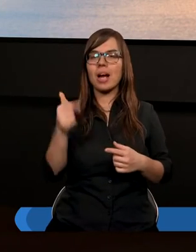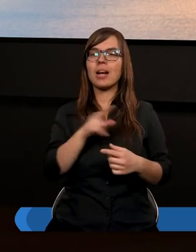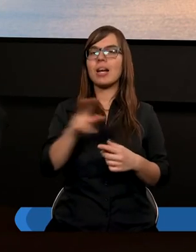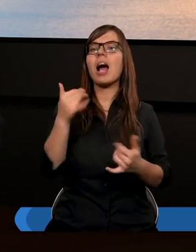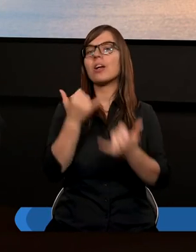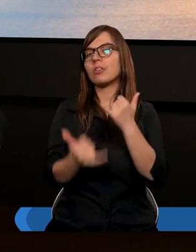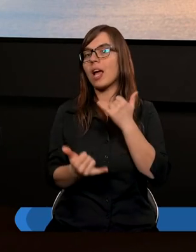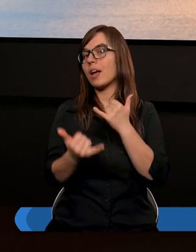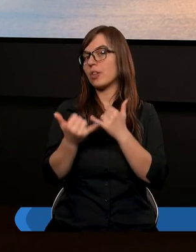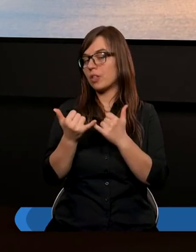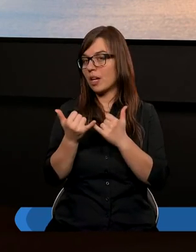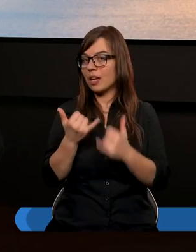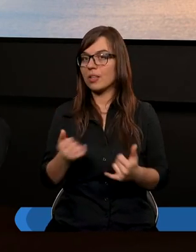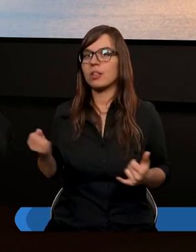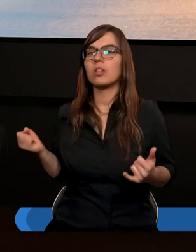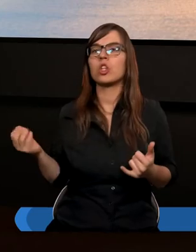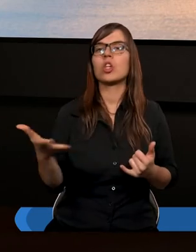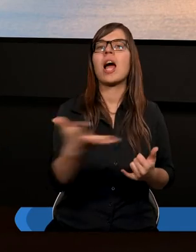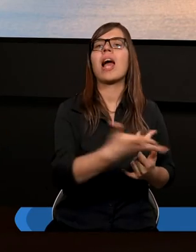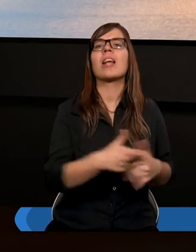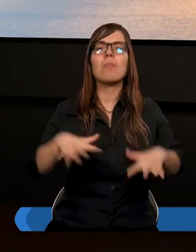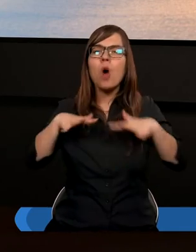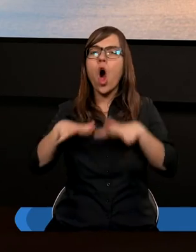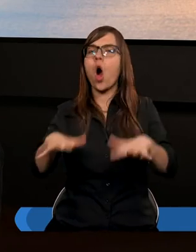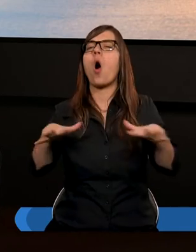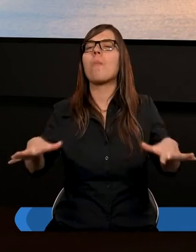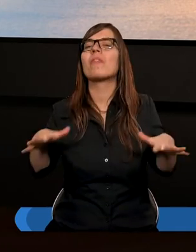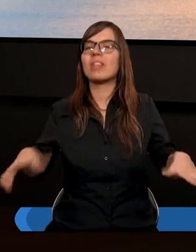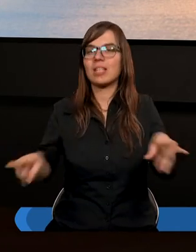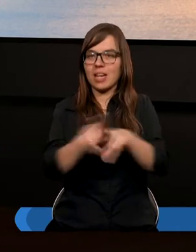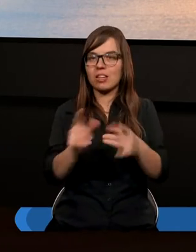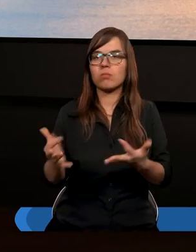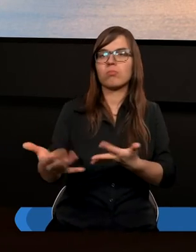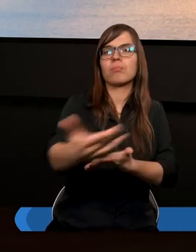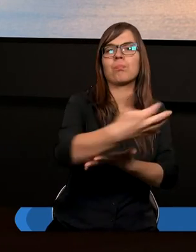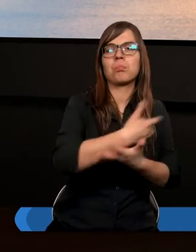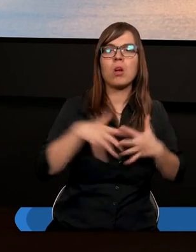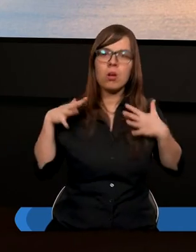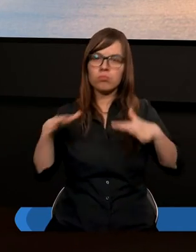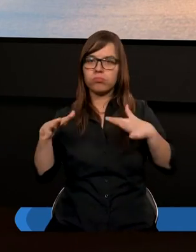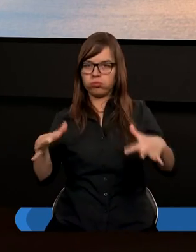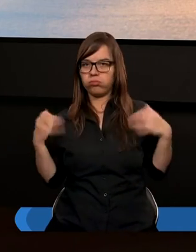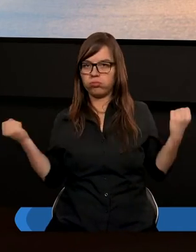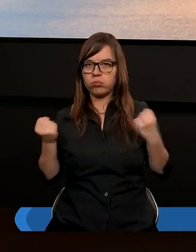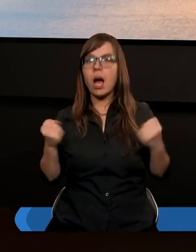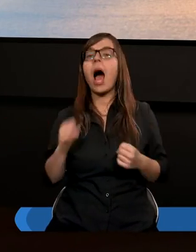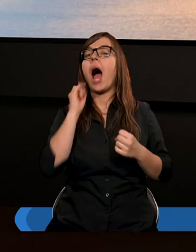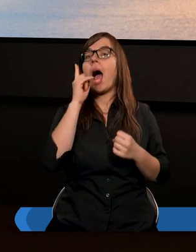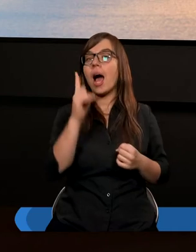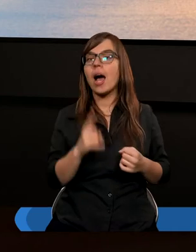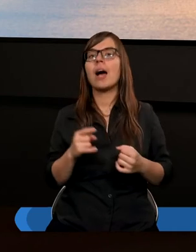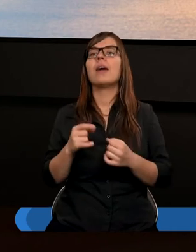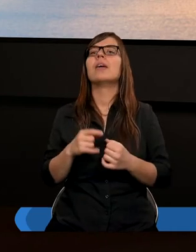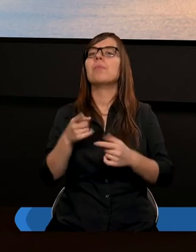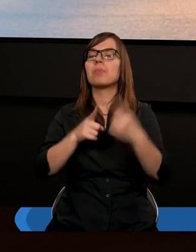jeżeli siejemy obficie to też obfite zbiory będą tak a